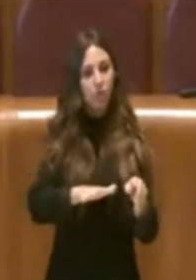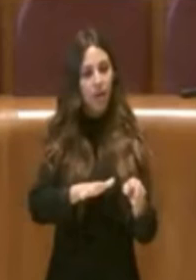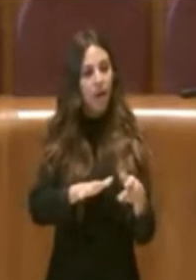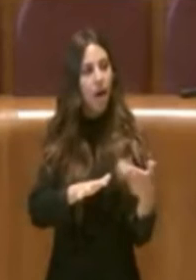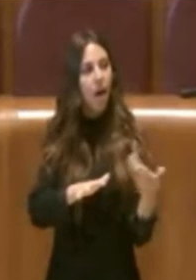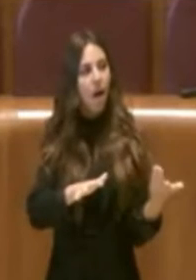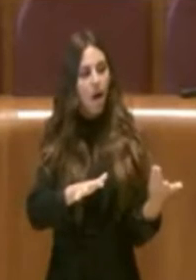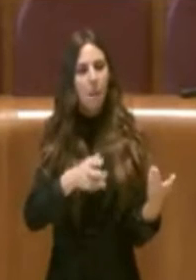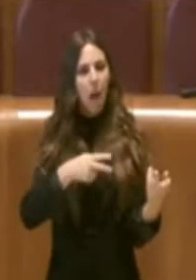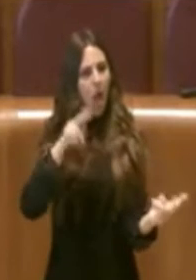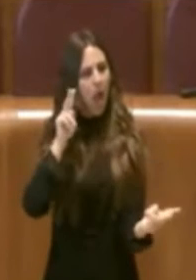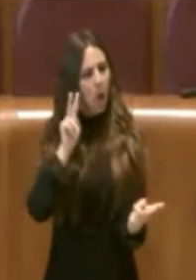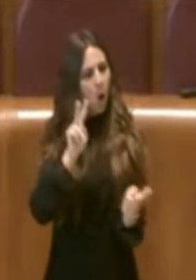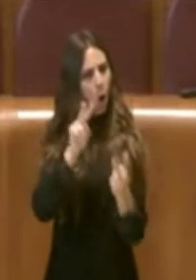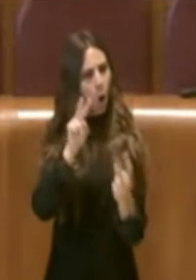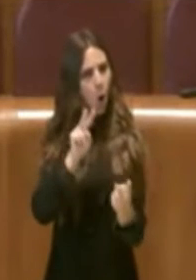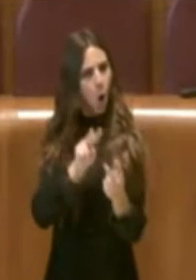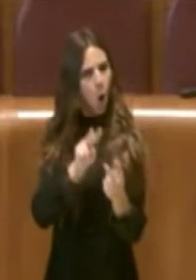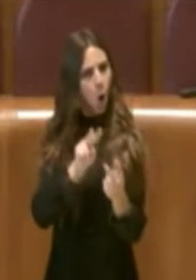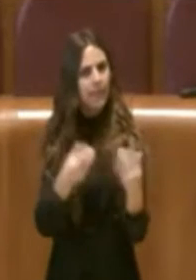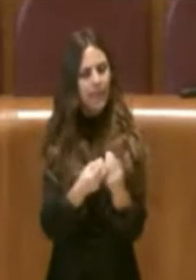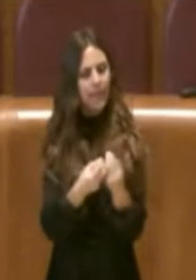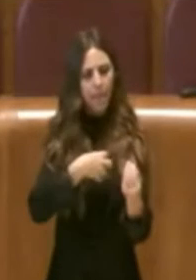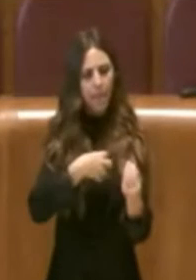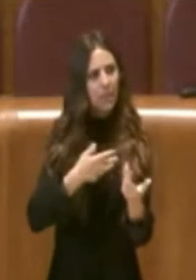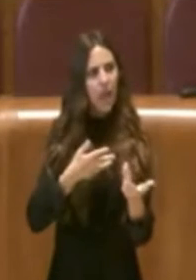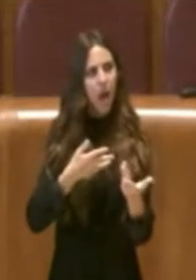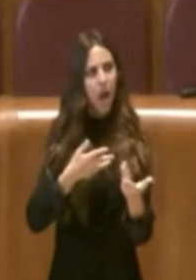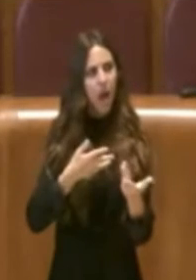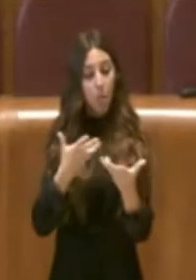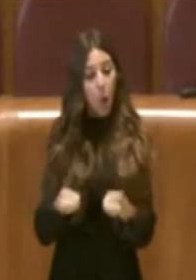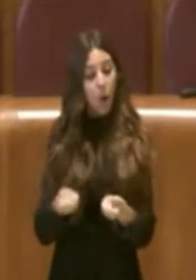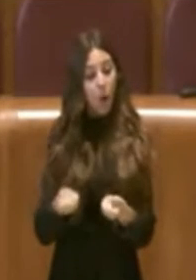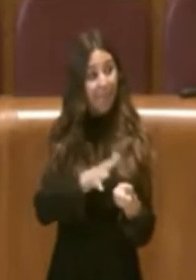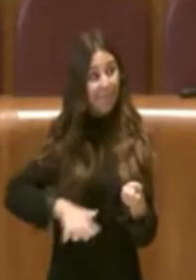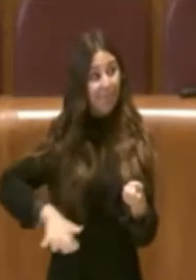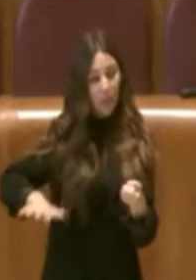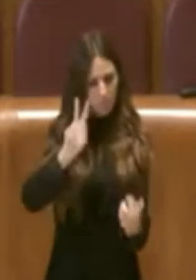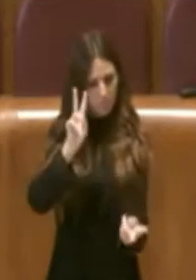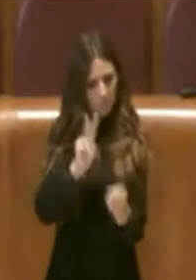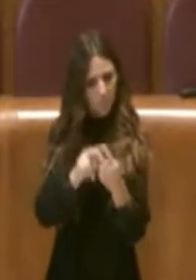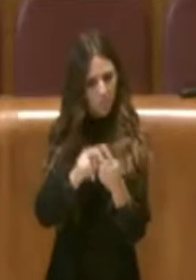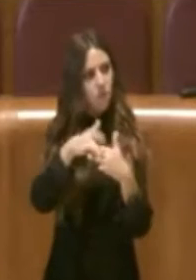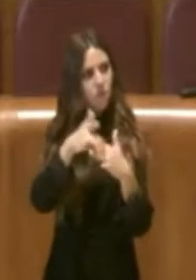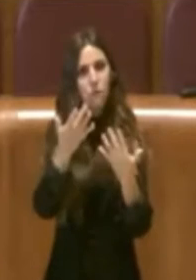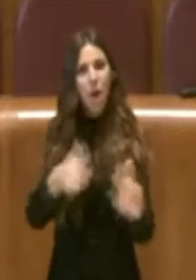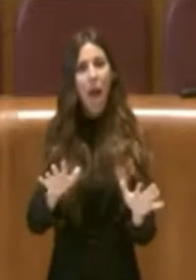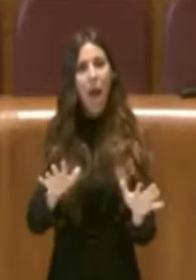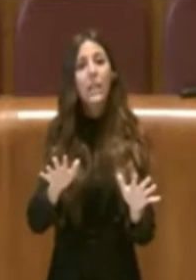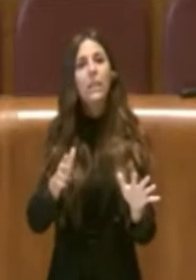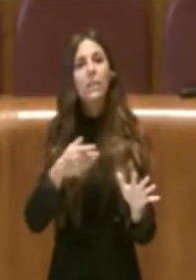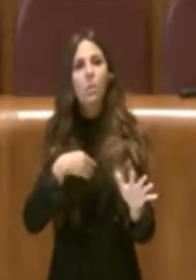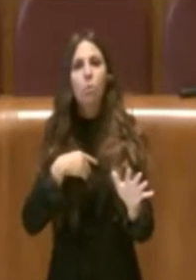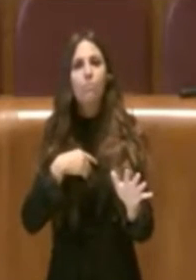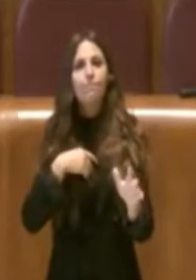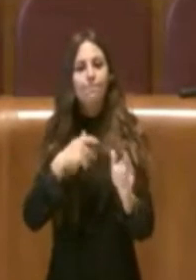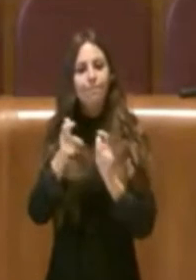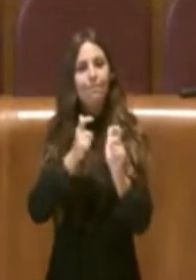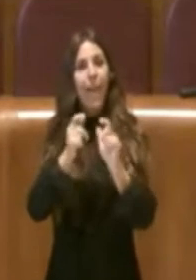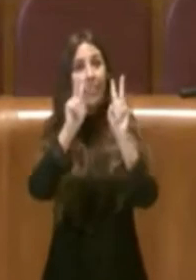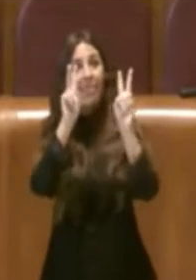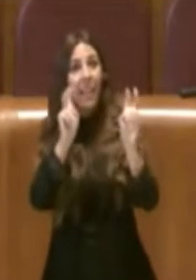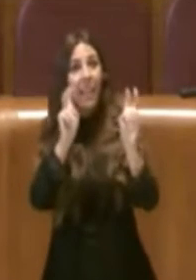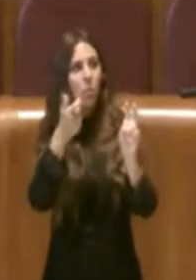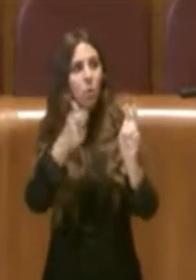fare incontri con l'assessore, con le realtà territoriali, proprio per trattare questo tema e credo che sia